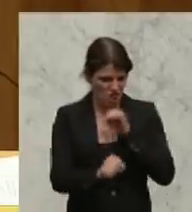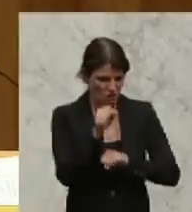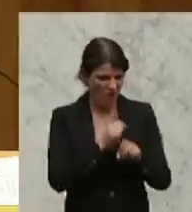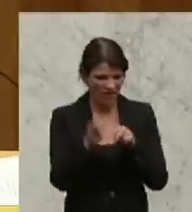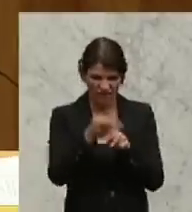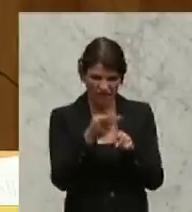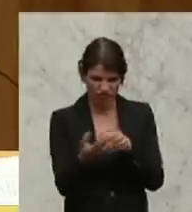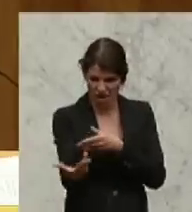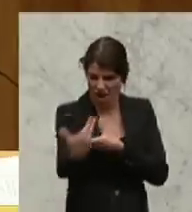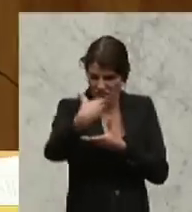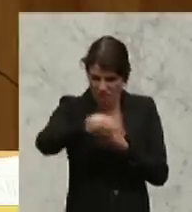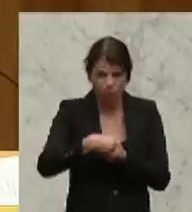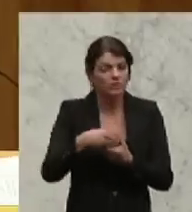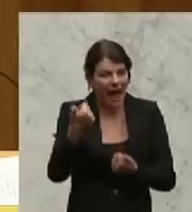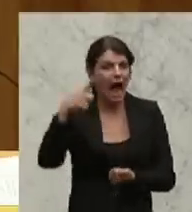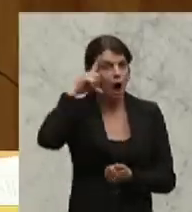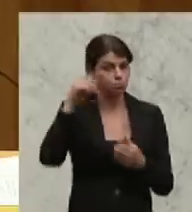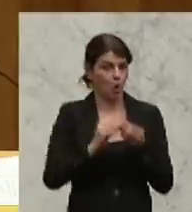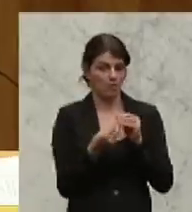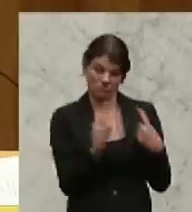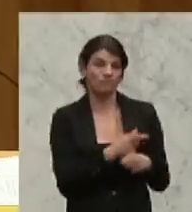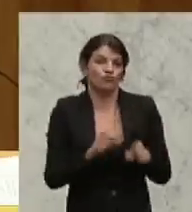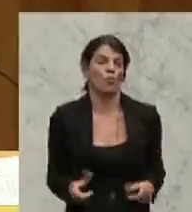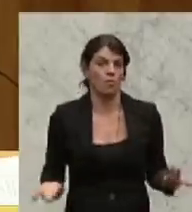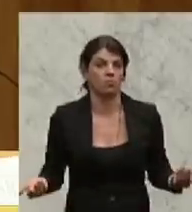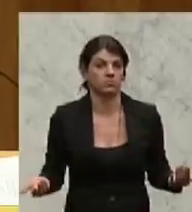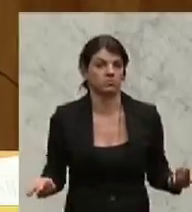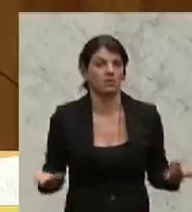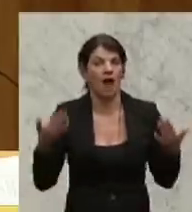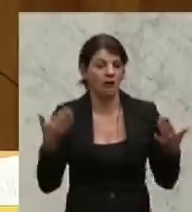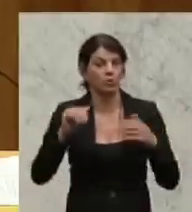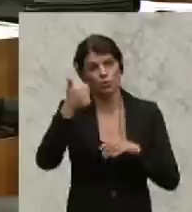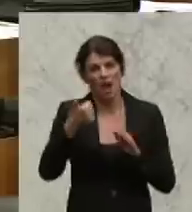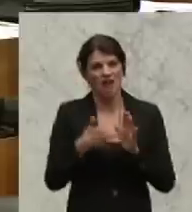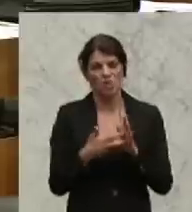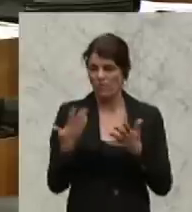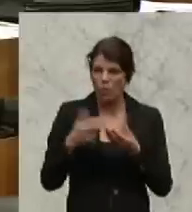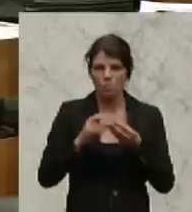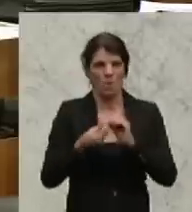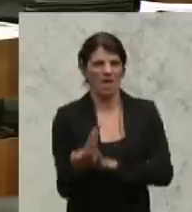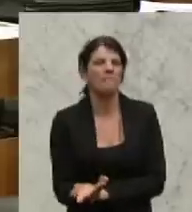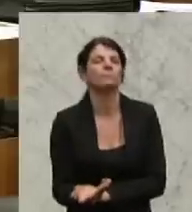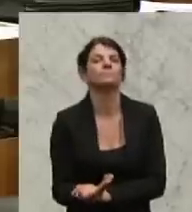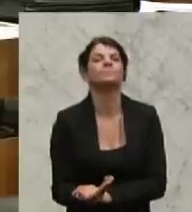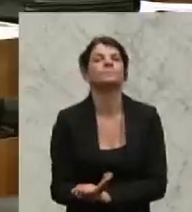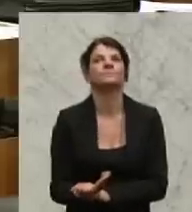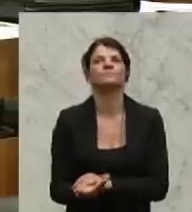Hauptprobleme war, die Sie hier verursacht haben. Aber zunächst noch war es eine